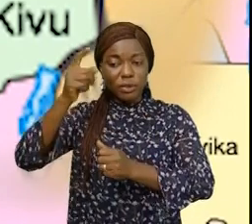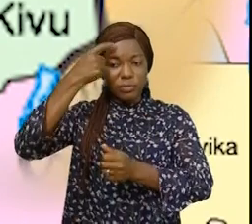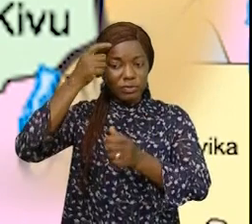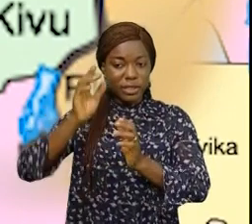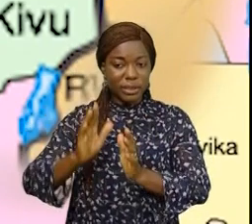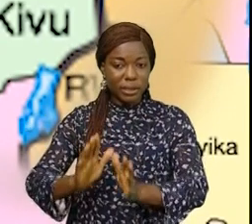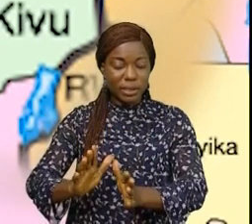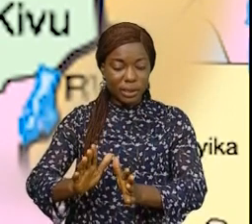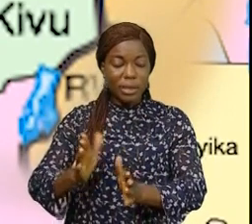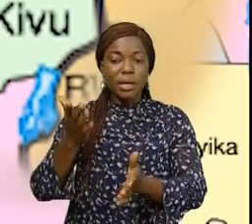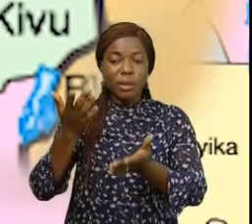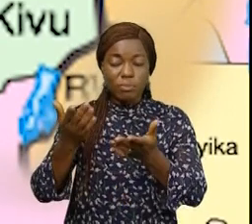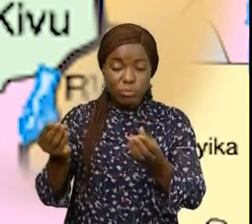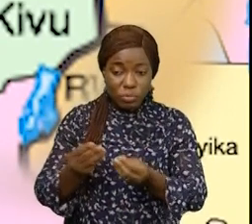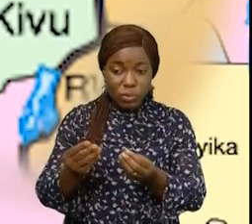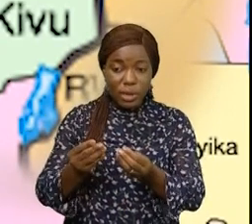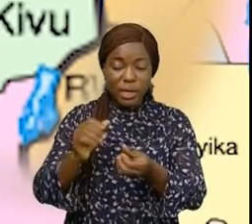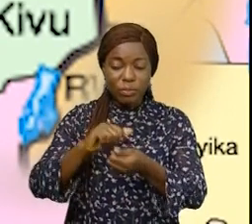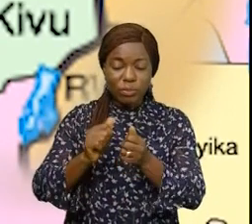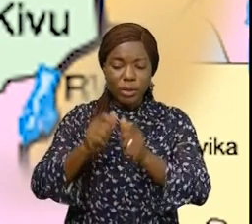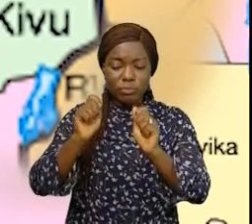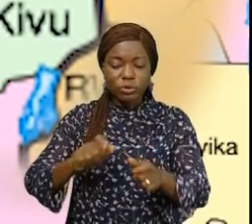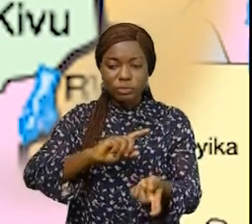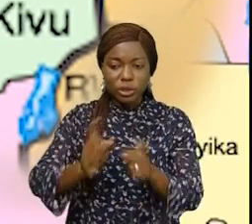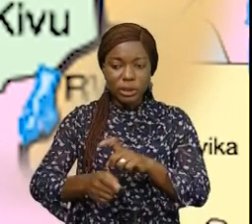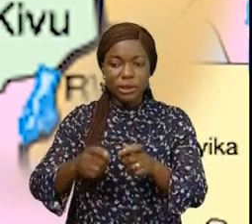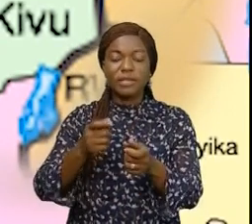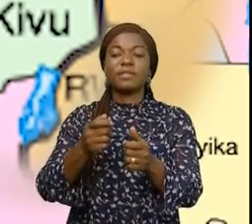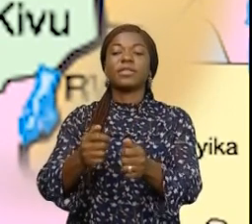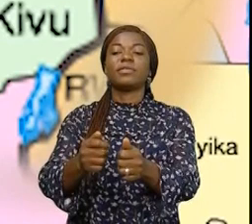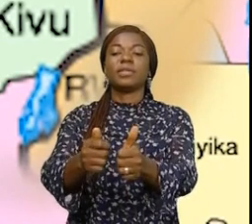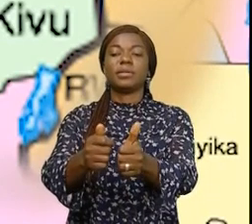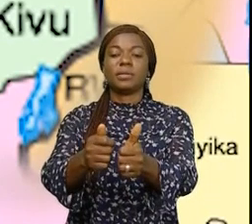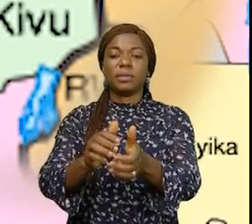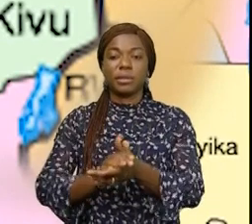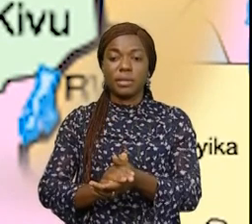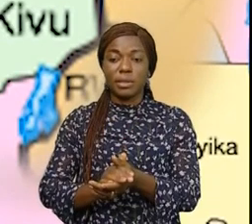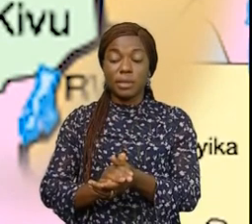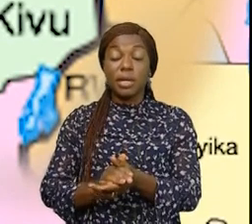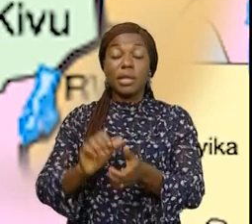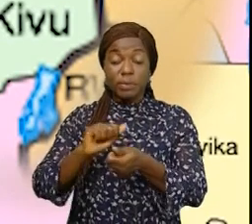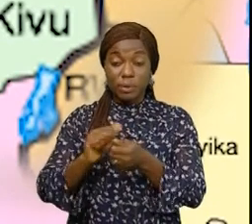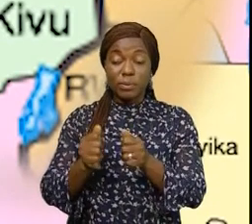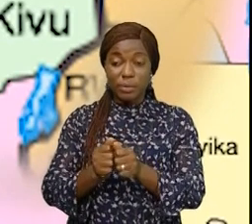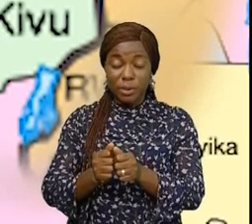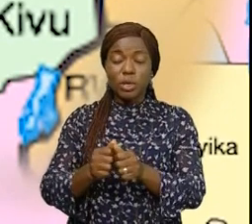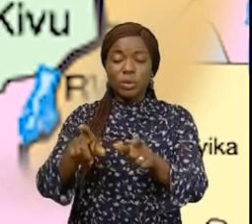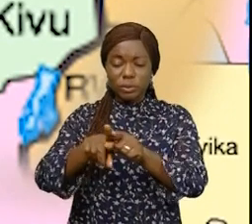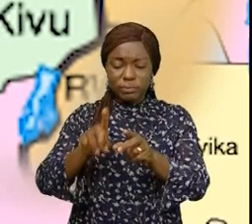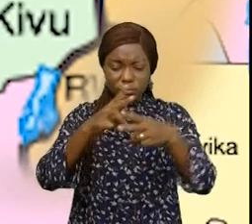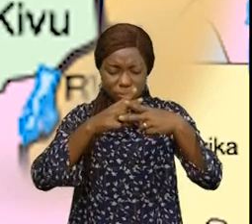la situation peut changer rapidement. La situation est sous surveillance